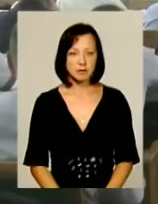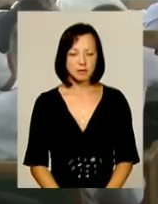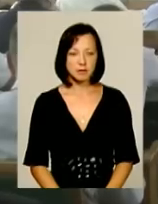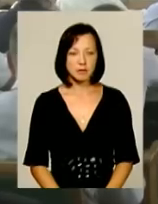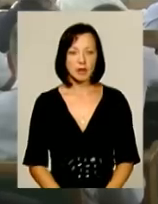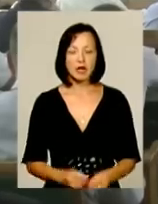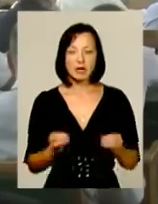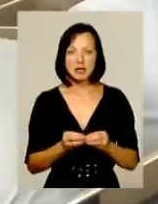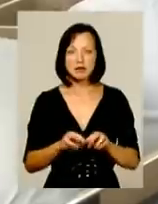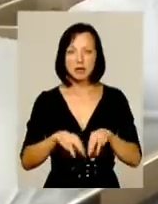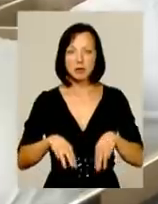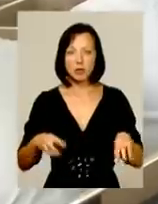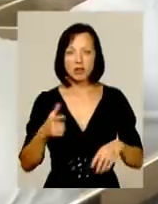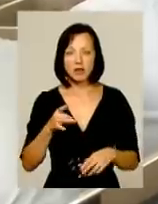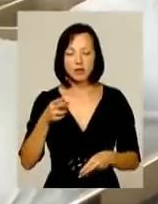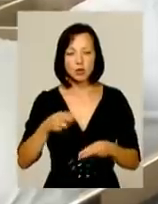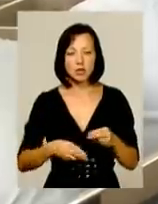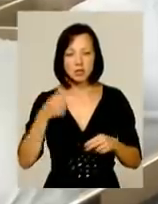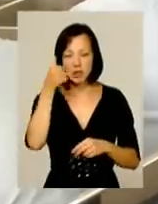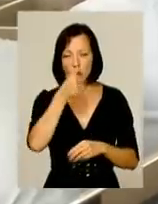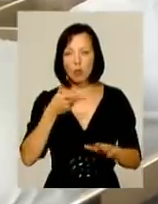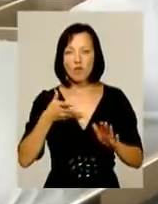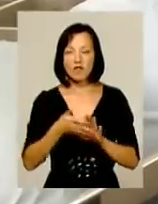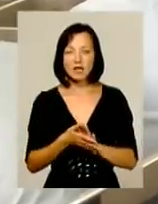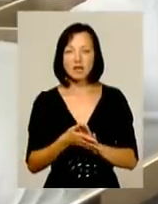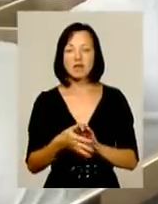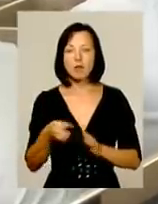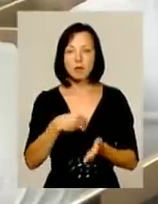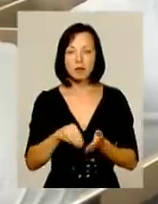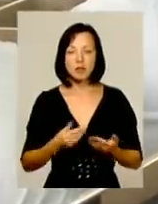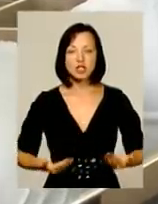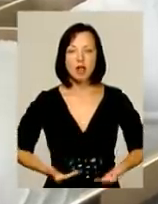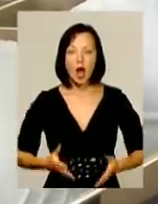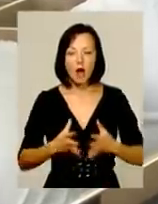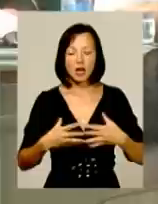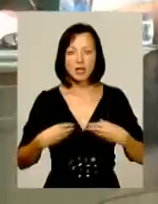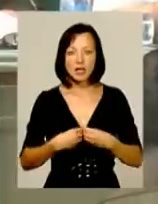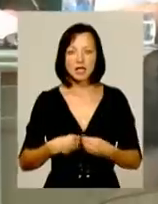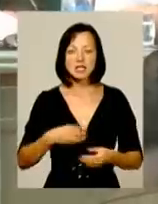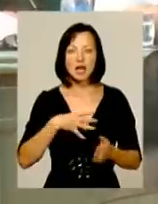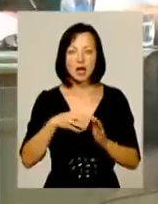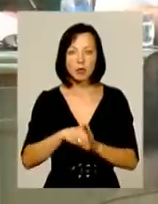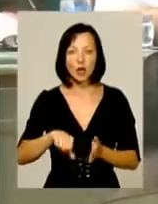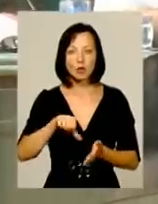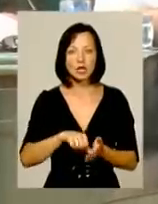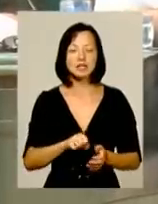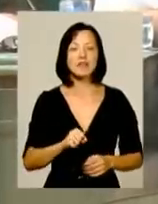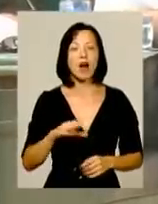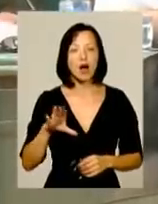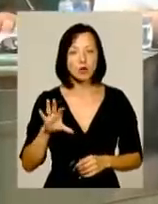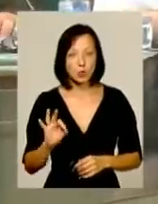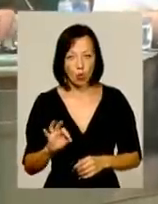Майже 10 мільйонів гривень до кінця року витратять в області на придбання житла родинам загиблих учасників антитерористичної операції,